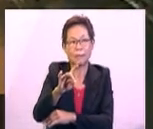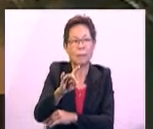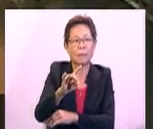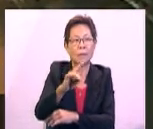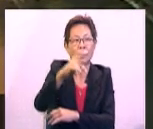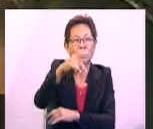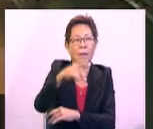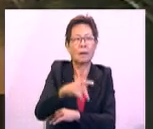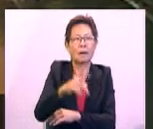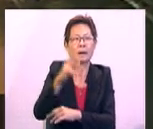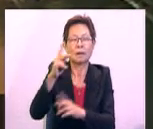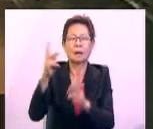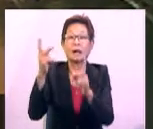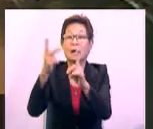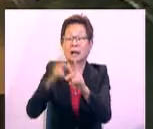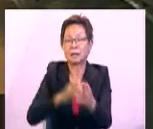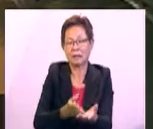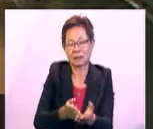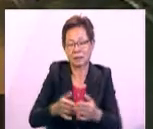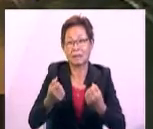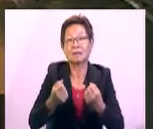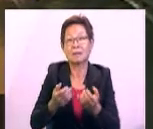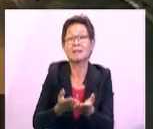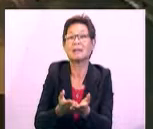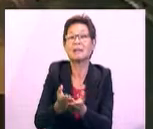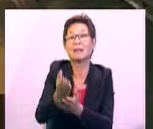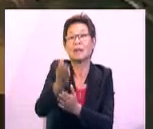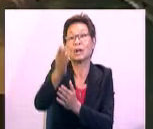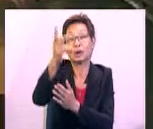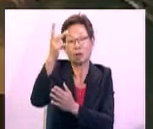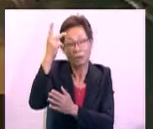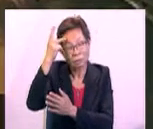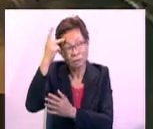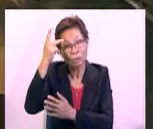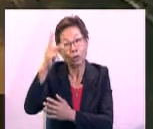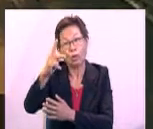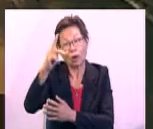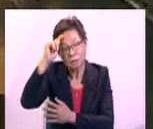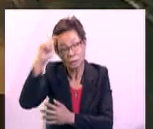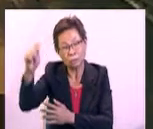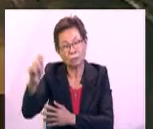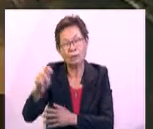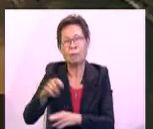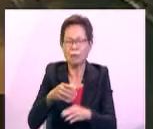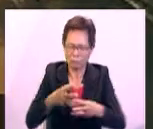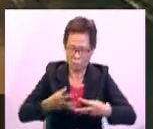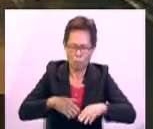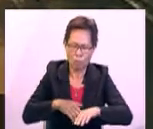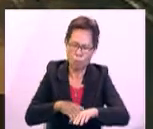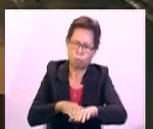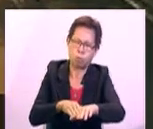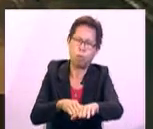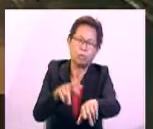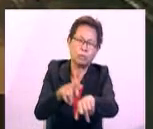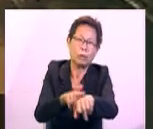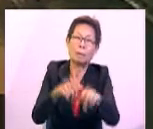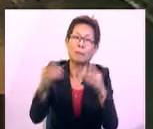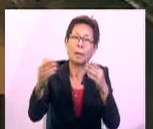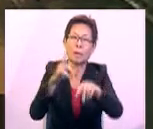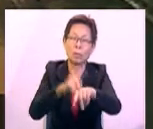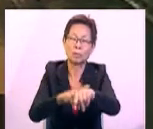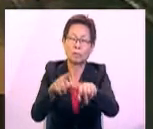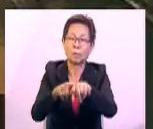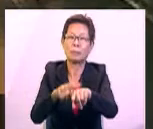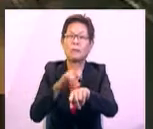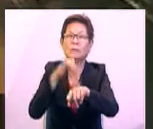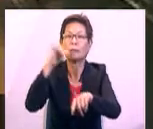Terengganu, trafik kelihatan masih lagi lancar dan selesa di laluan masuk Pazatul berbanding waktu yang sama semalam. Trafik juga